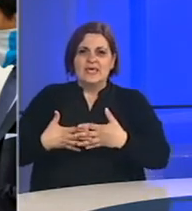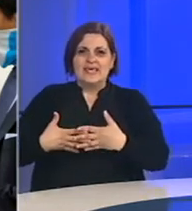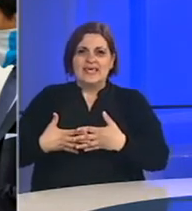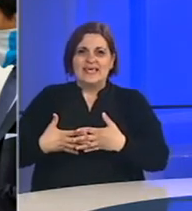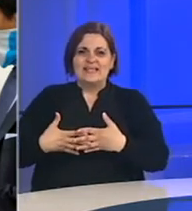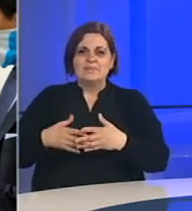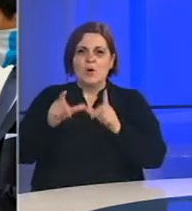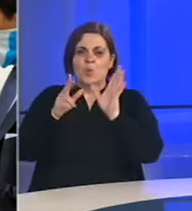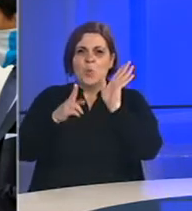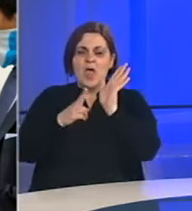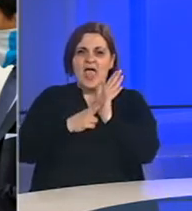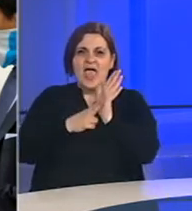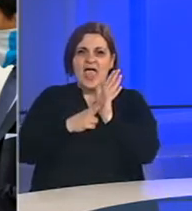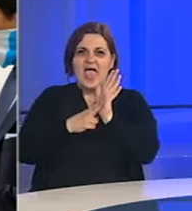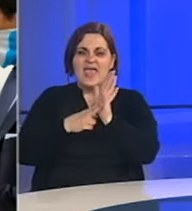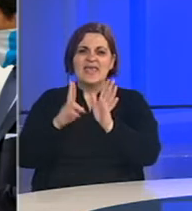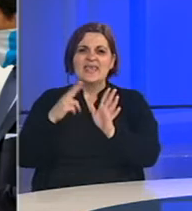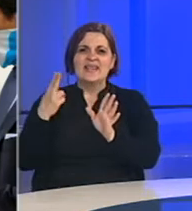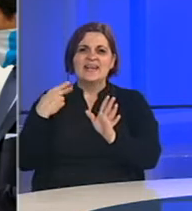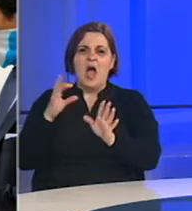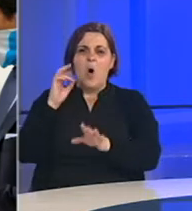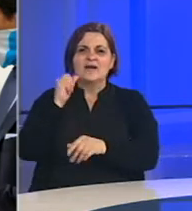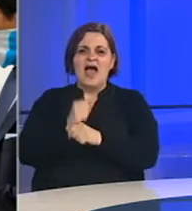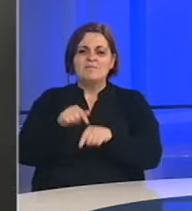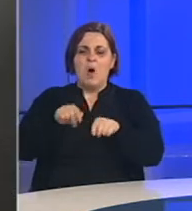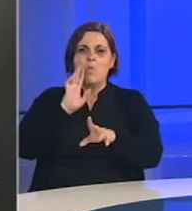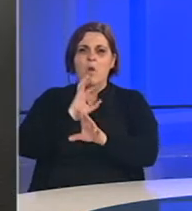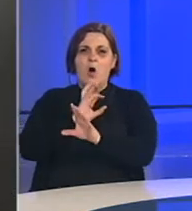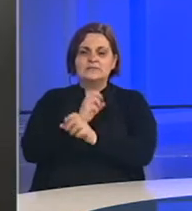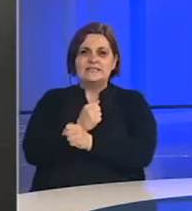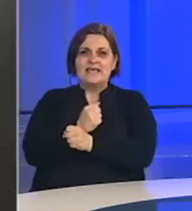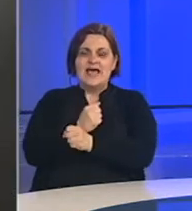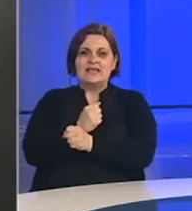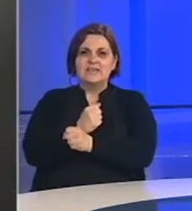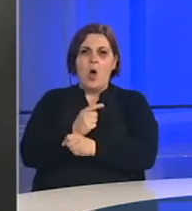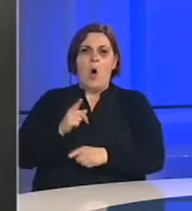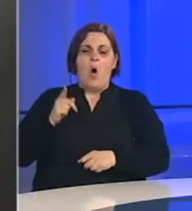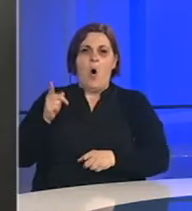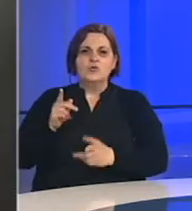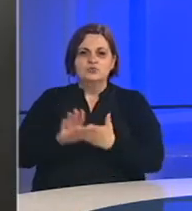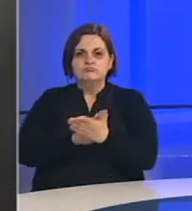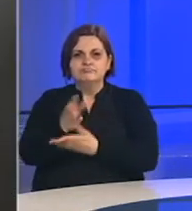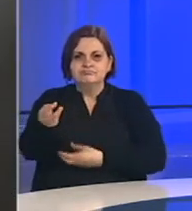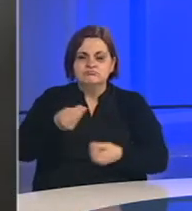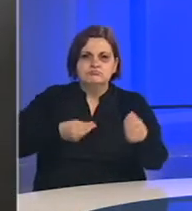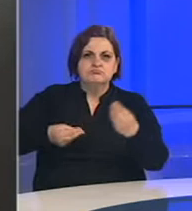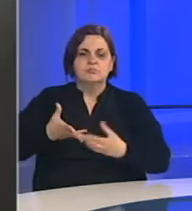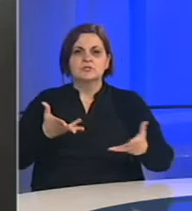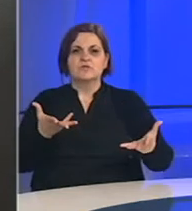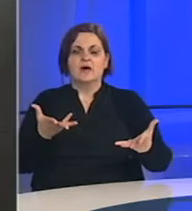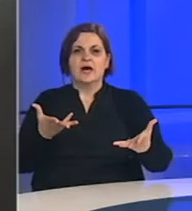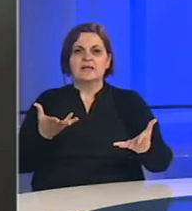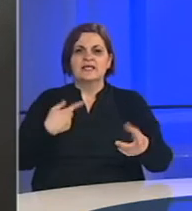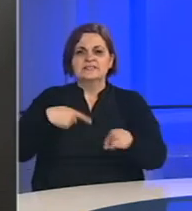Ujedinjenim nacijama i nadležnim organima Bosne i Hercegovine oni će razgovarati također sa